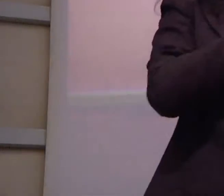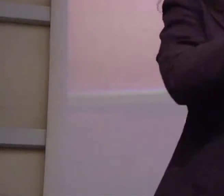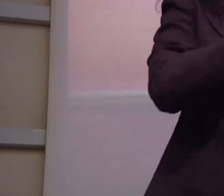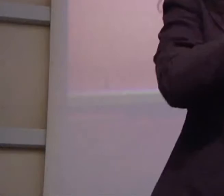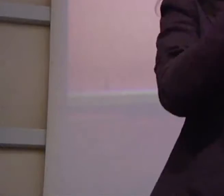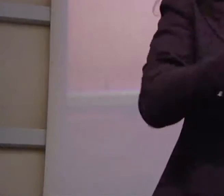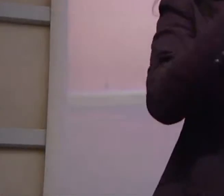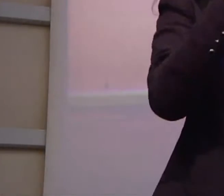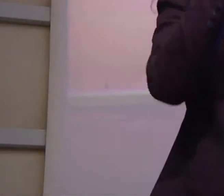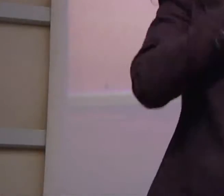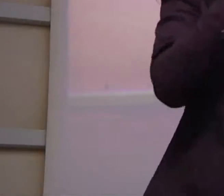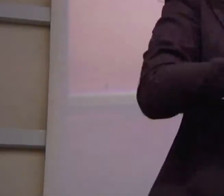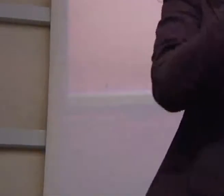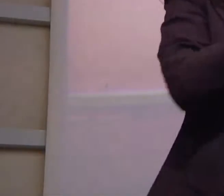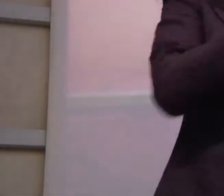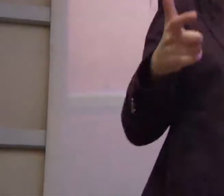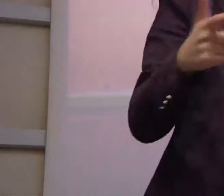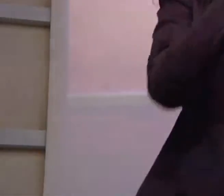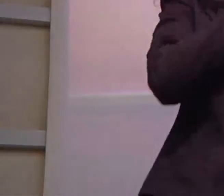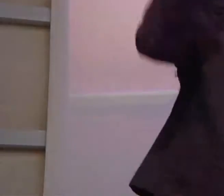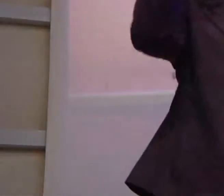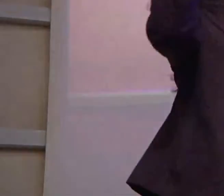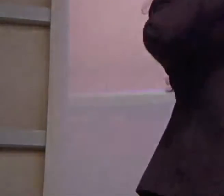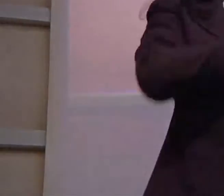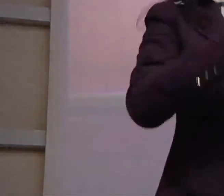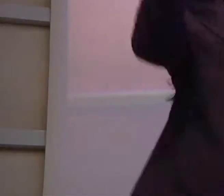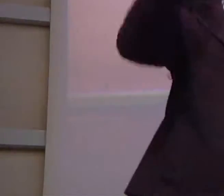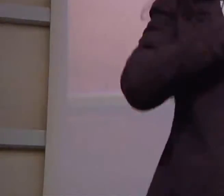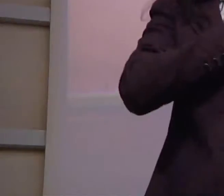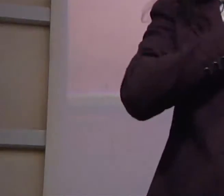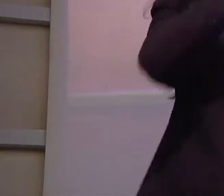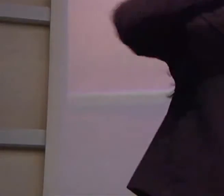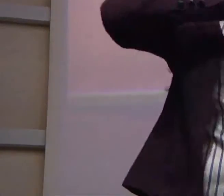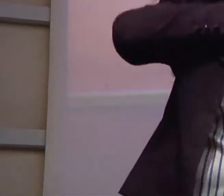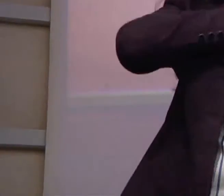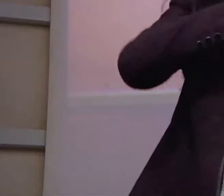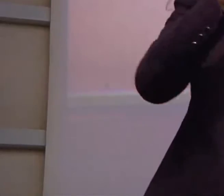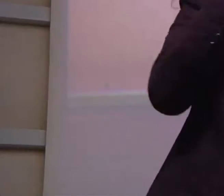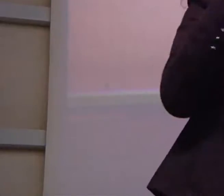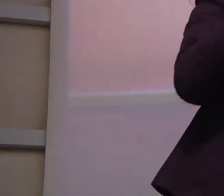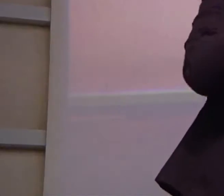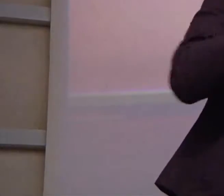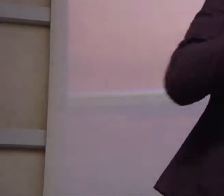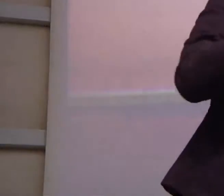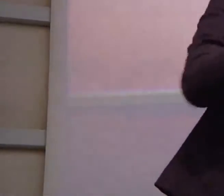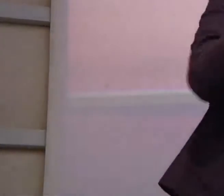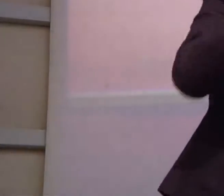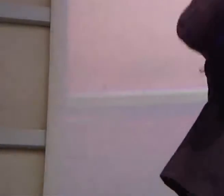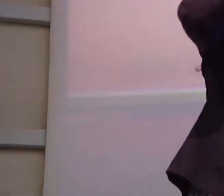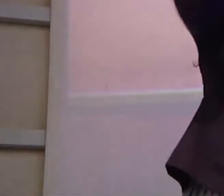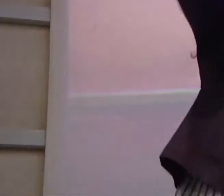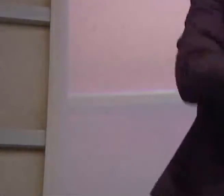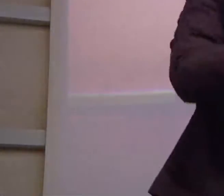figli handicappati, anzi no, pensa che le famiglie che abbiamo i figli handicappati non abbiamo diritto a detrazioni, non abbiamo diritto a niente.